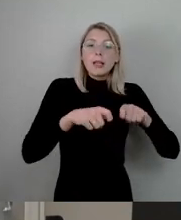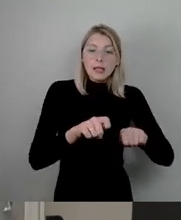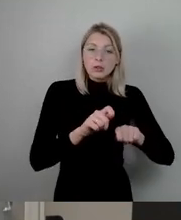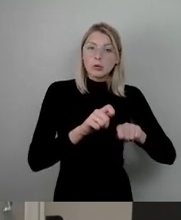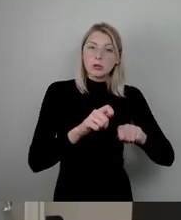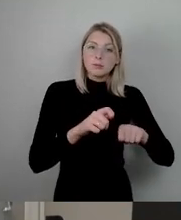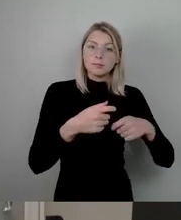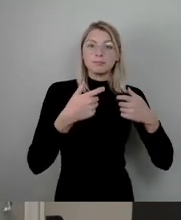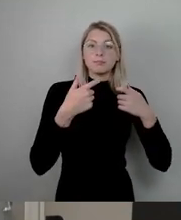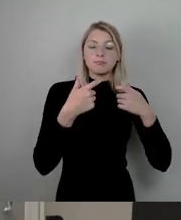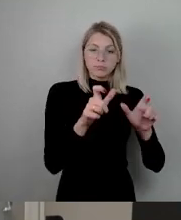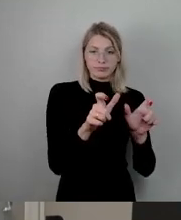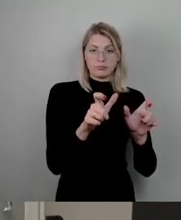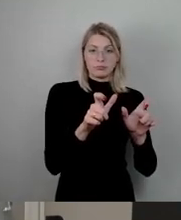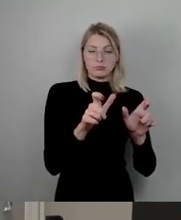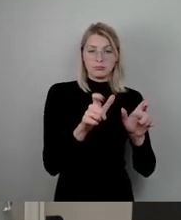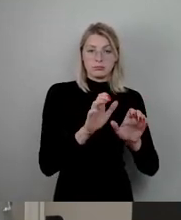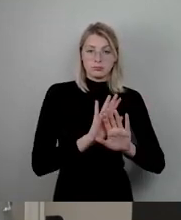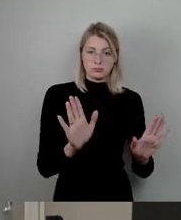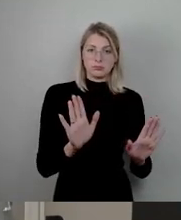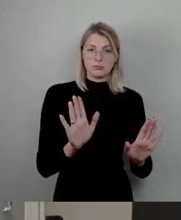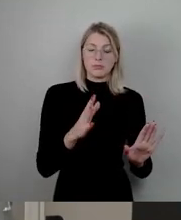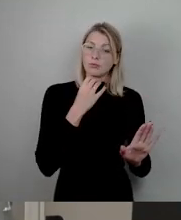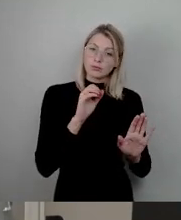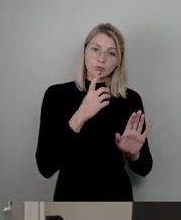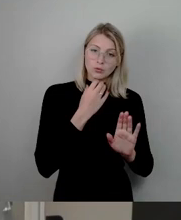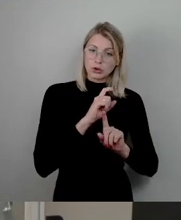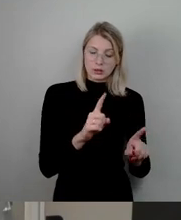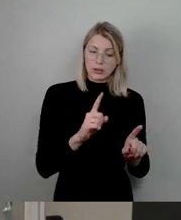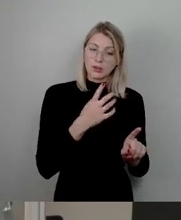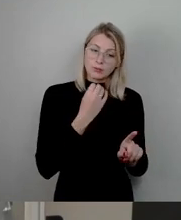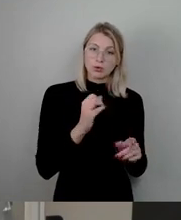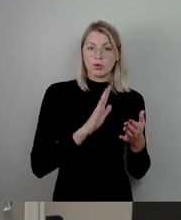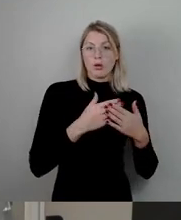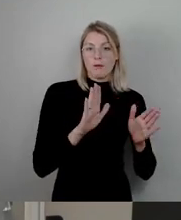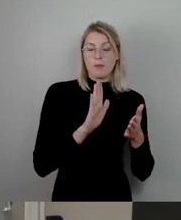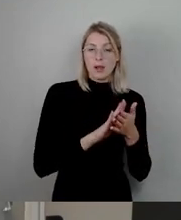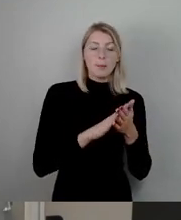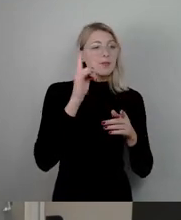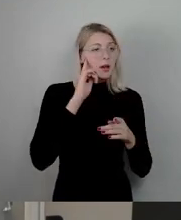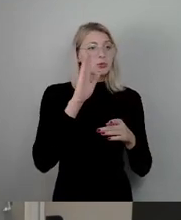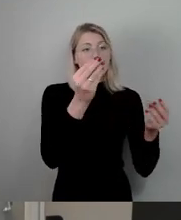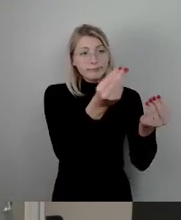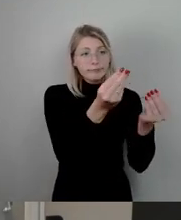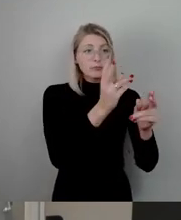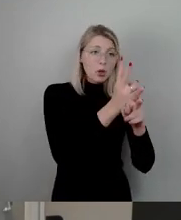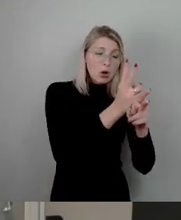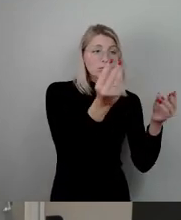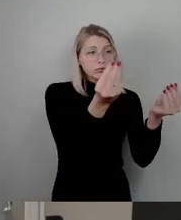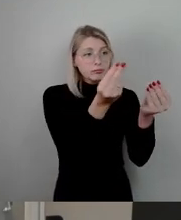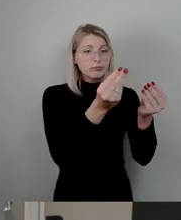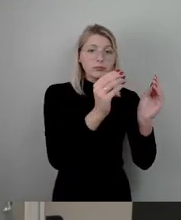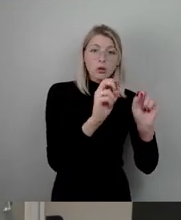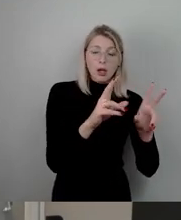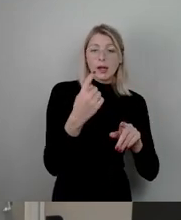abzuwenden. Wir wissen, es finden derzeit noch die Gespräche statt. Und wenn sie dann beendet sind, der Herr Donhauser hat das gestern auch